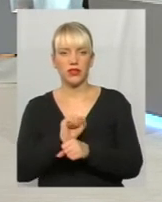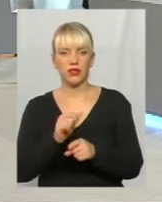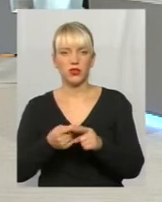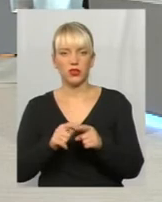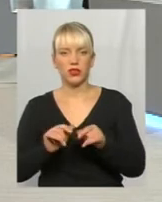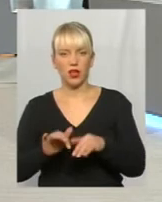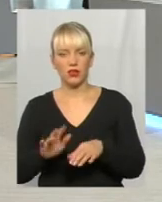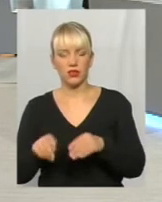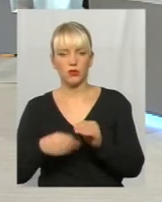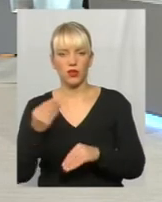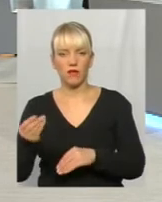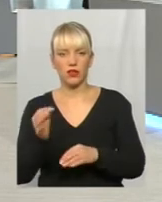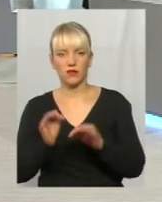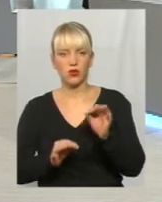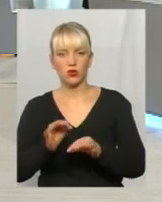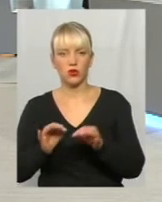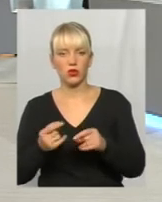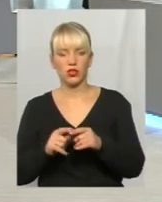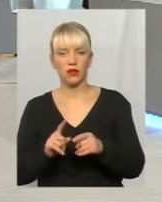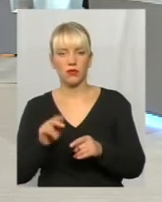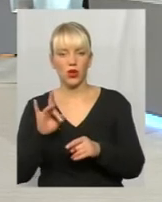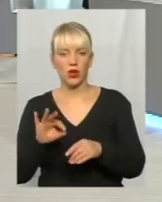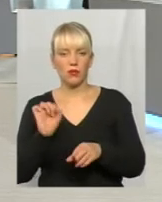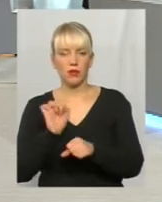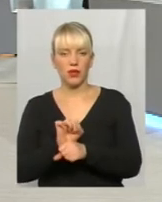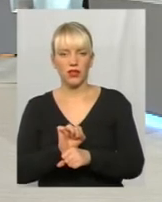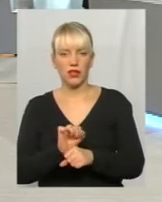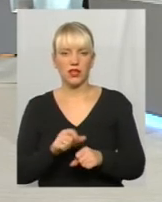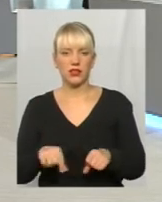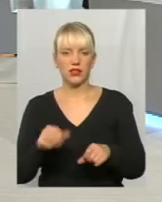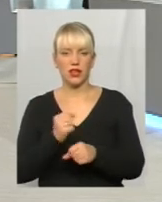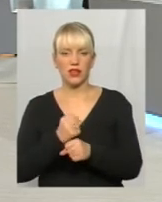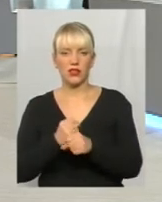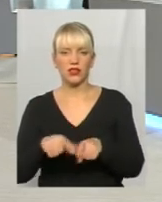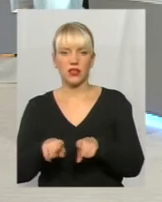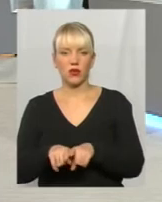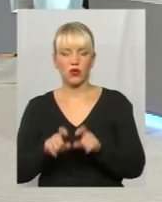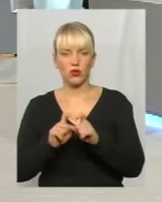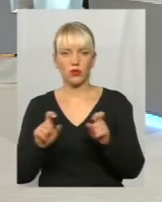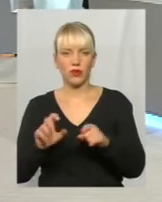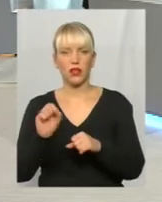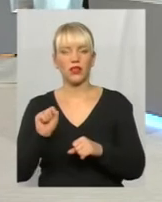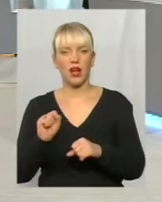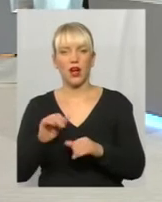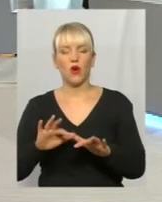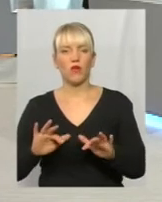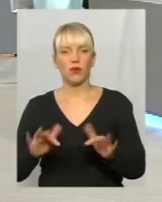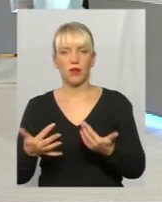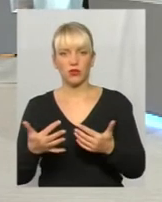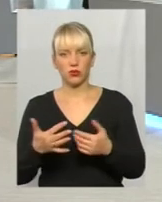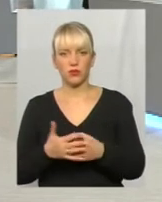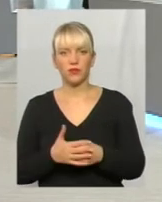подавати до суду, отримати рішення суду на припинення діяльності такого суб'єкту. Тобто, а у випадку